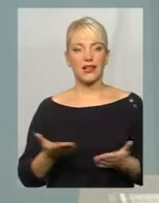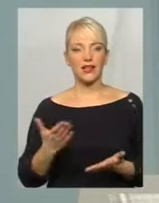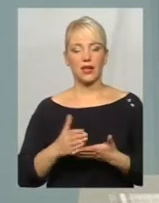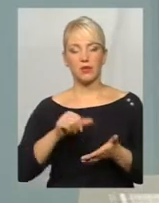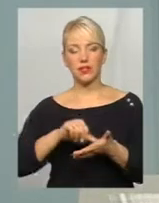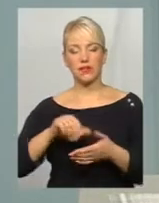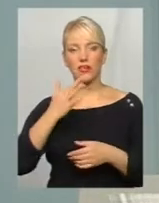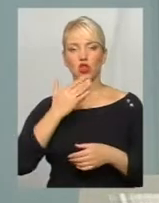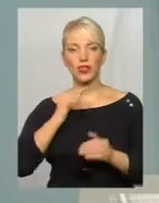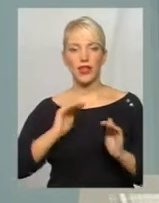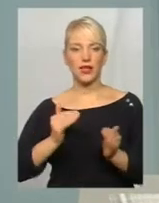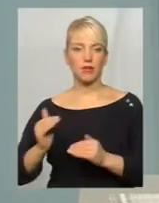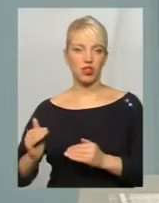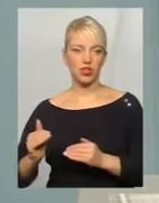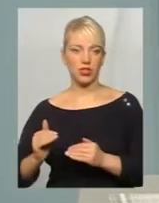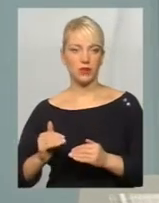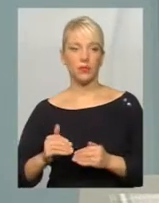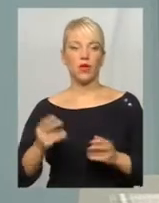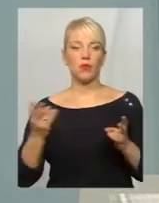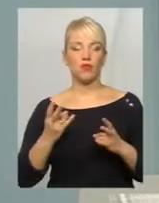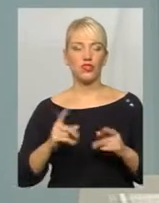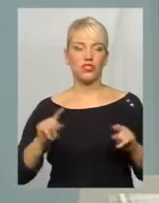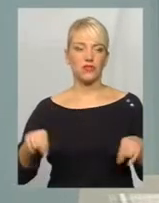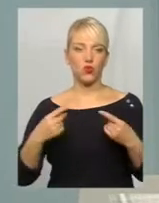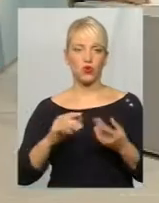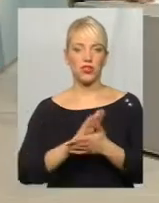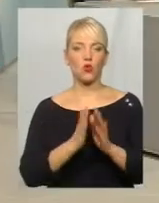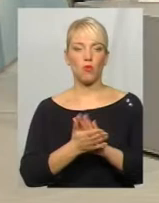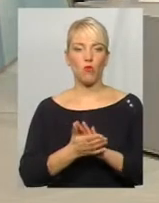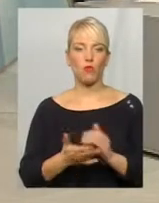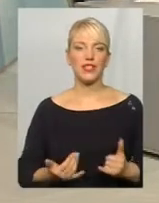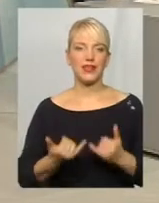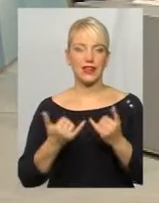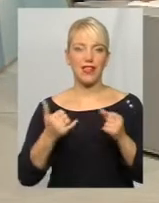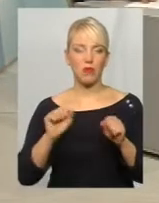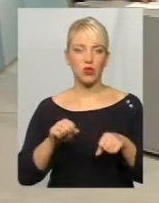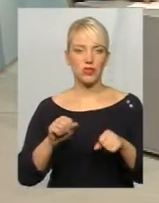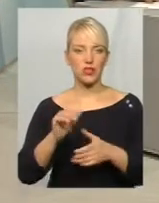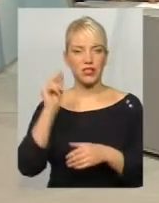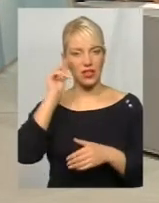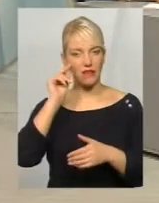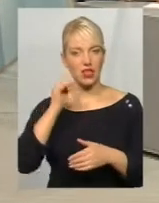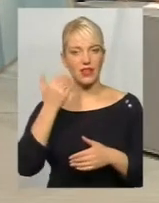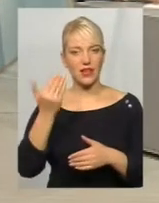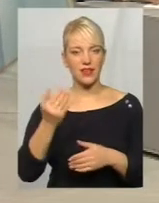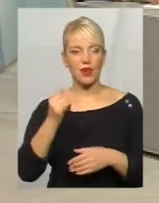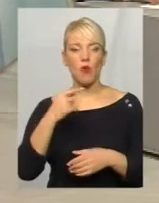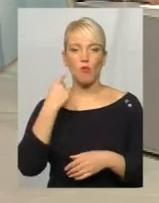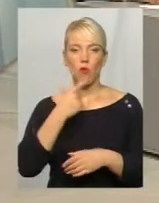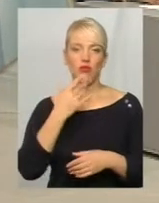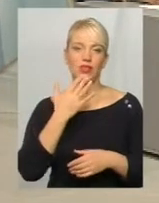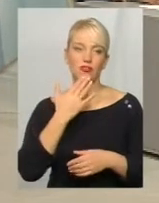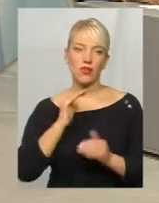представниками національних меншин, мають створюватися умови для можливості навчання їх мовою національної